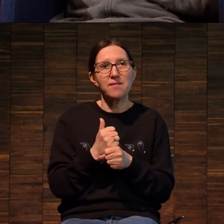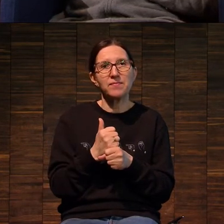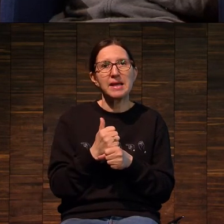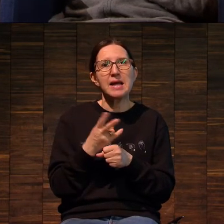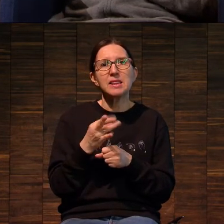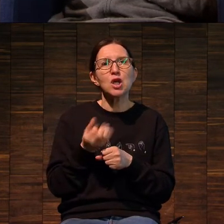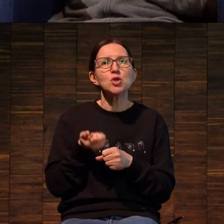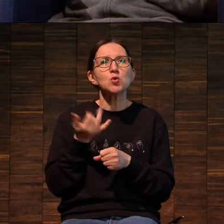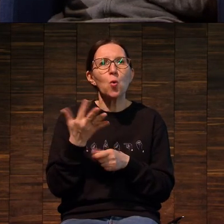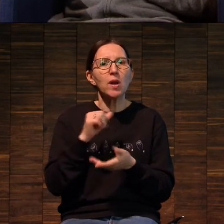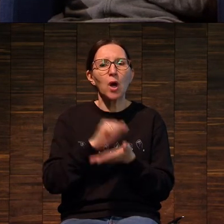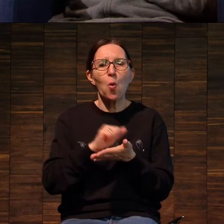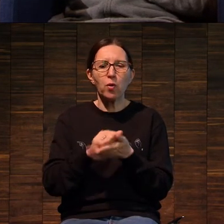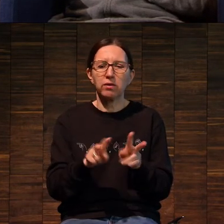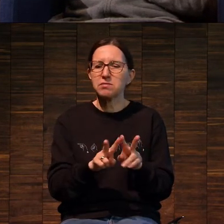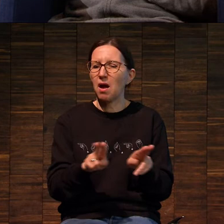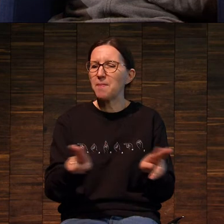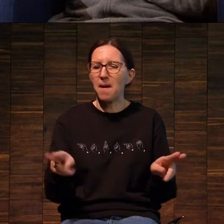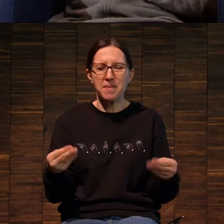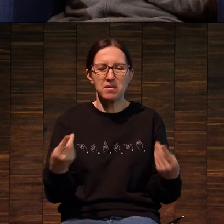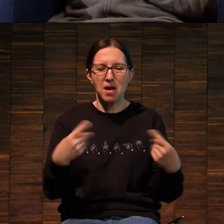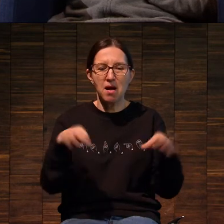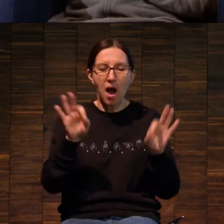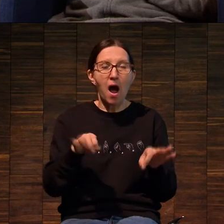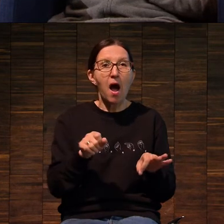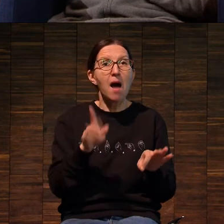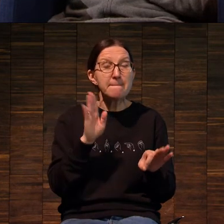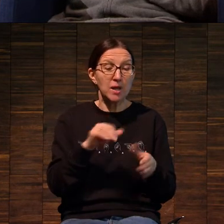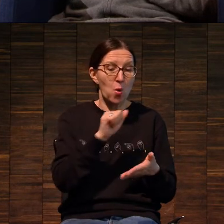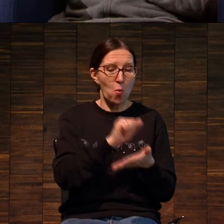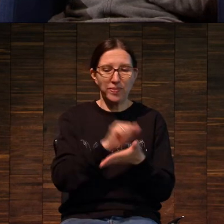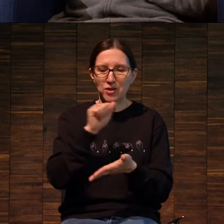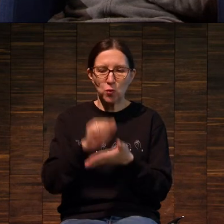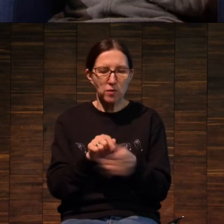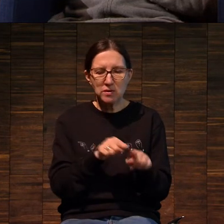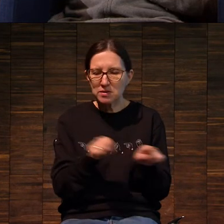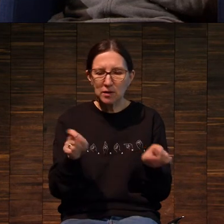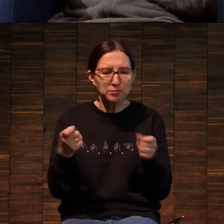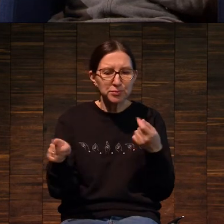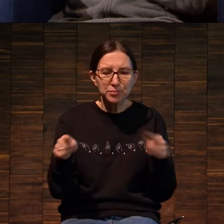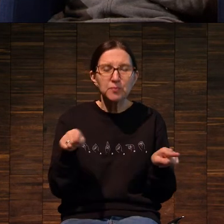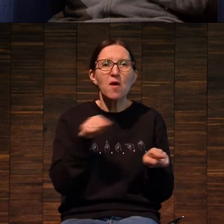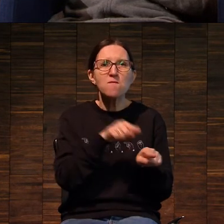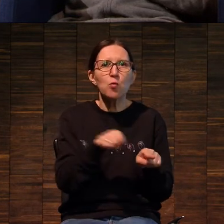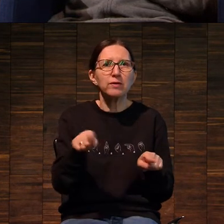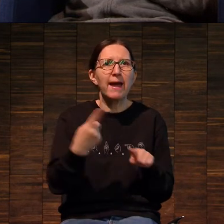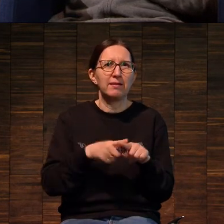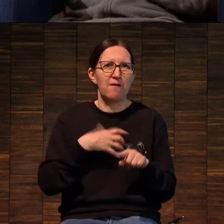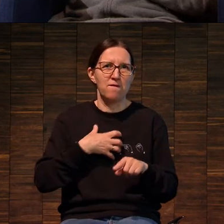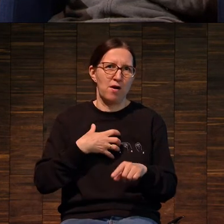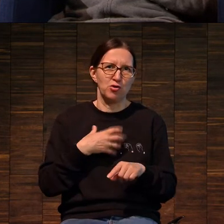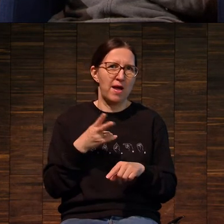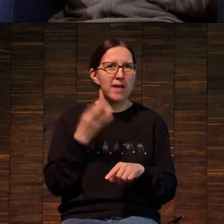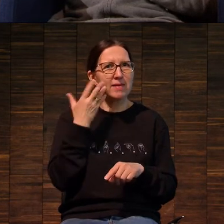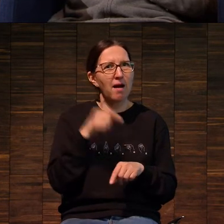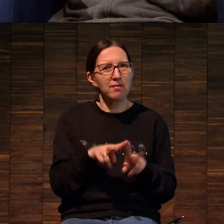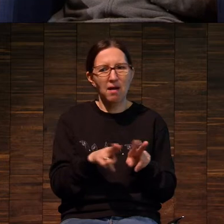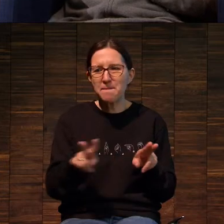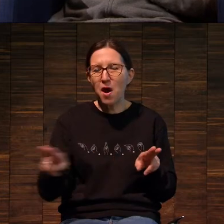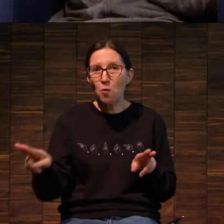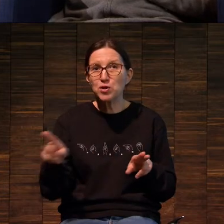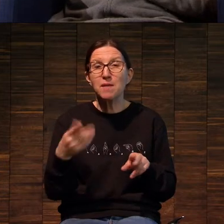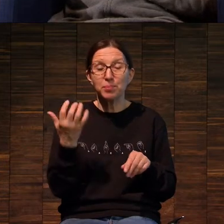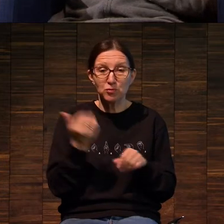то, насколько оттиски похожи, а насколько они отличаются. И, собственно, вот в этой истории, когда мы делаем